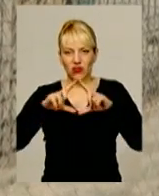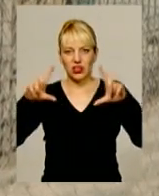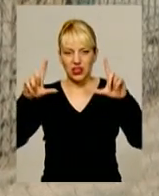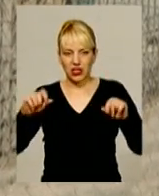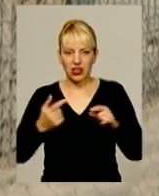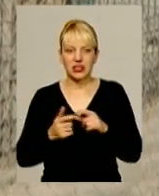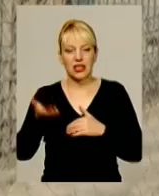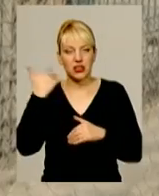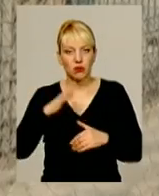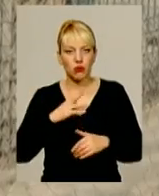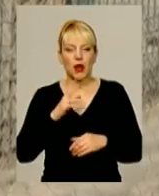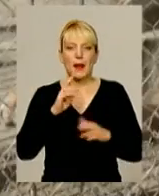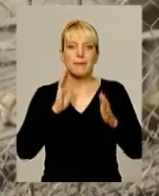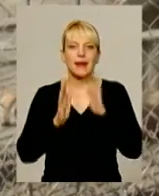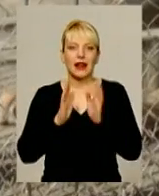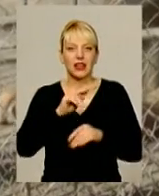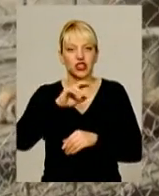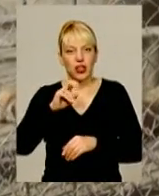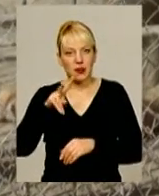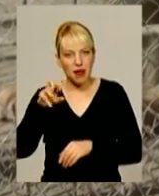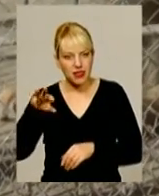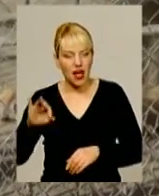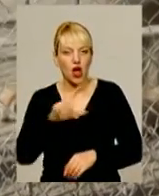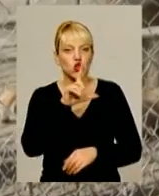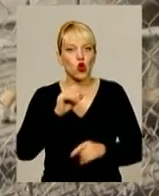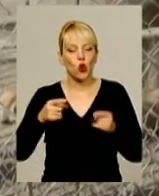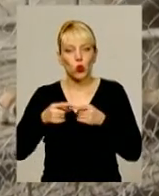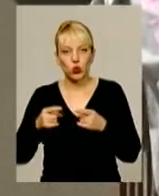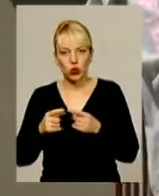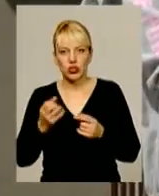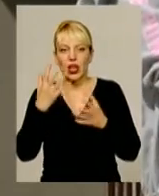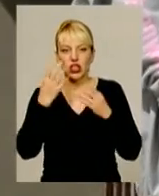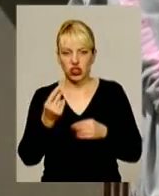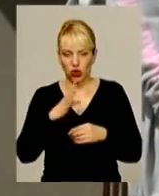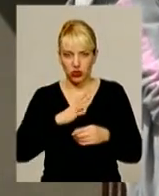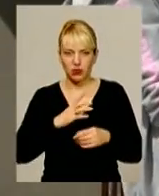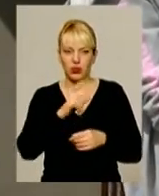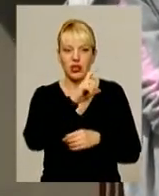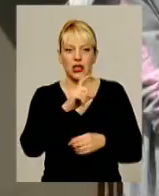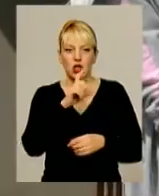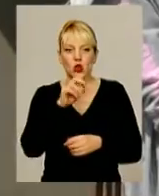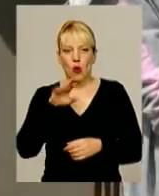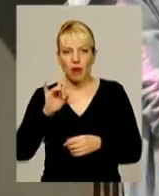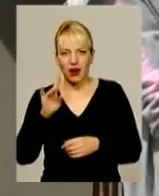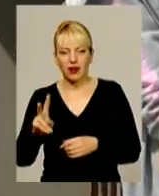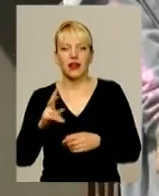Чекмана. Там працює зоокуточок. Ще один приватний і безкоштовний організував у Хмельницькому дресерувальник Сергій Пальохін.